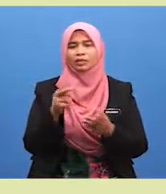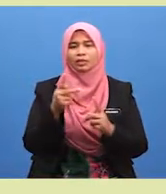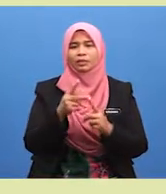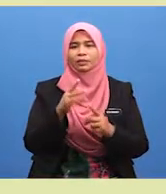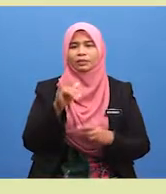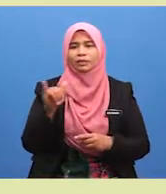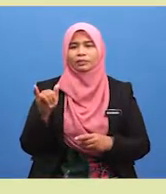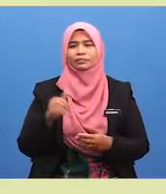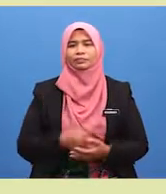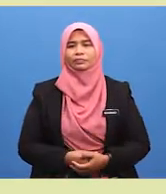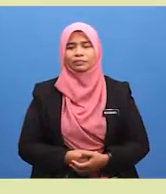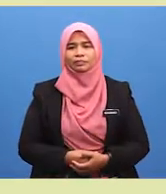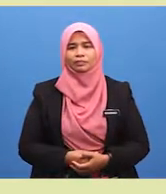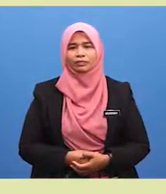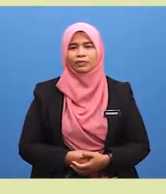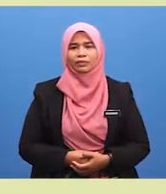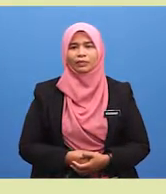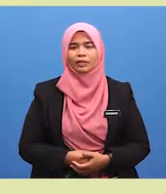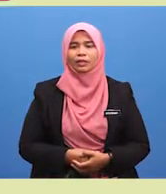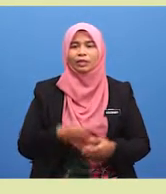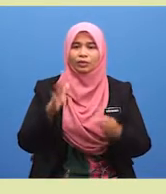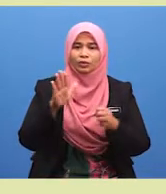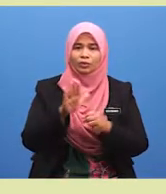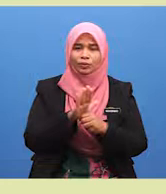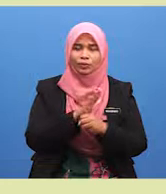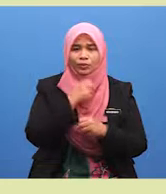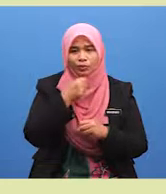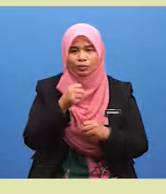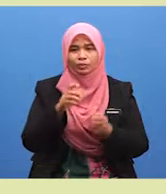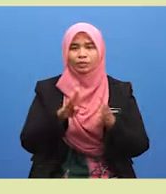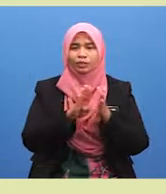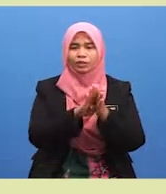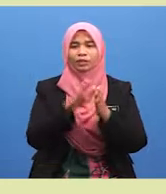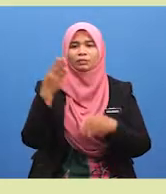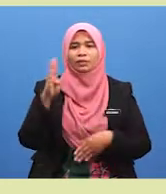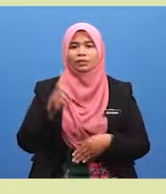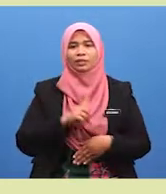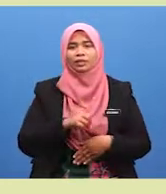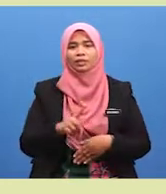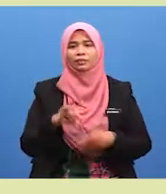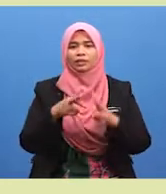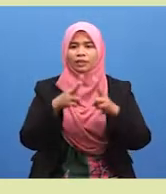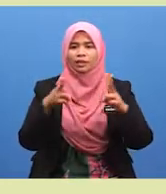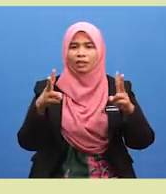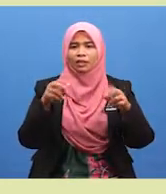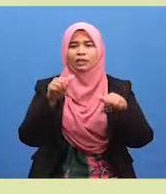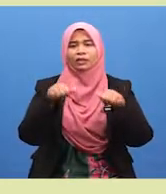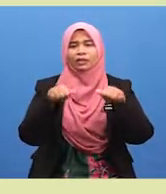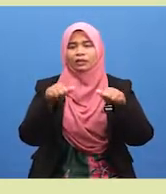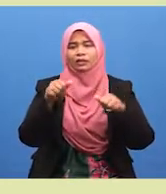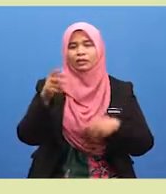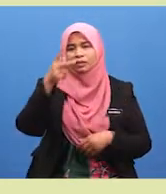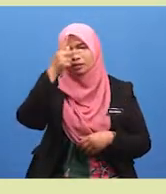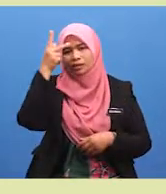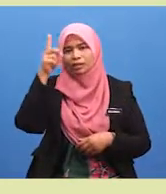keimanan kita kepadanya. balik membuktikan bahawa Islam sangat